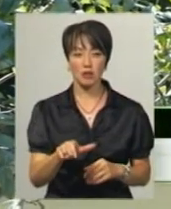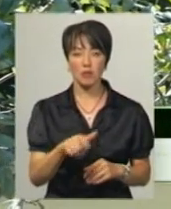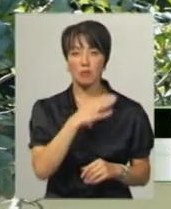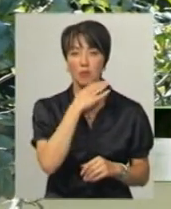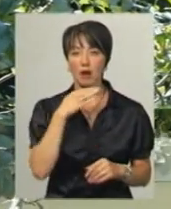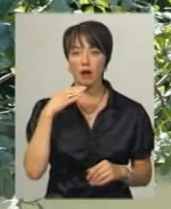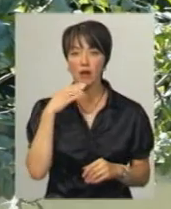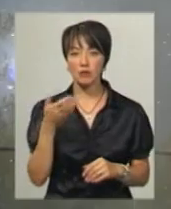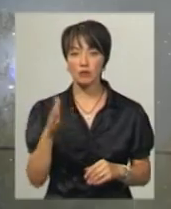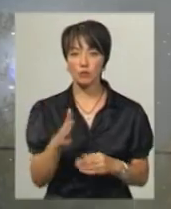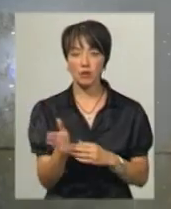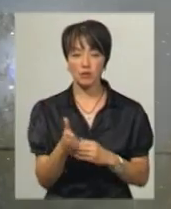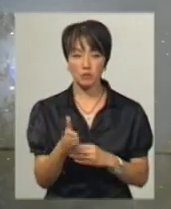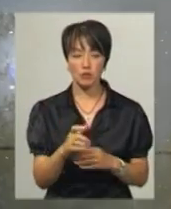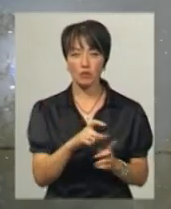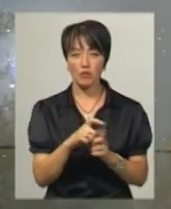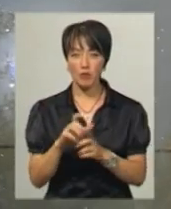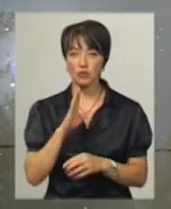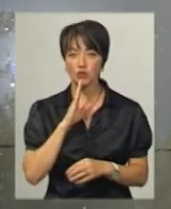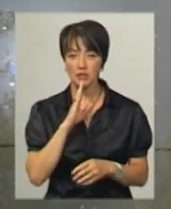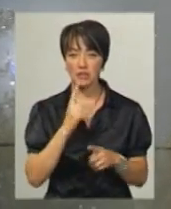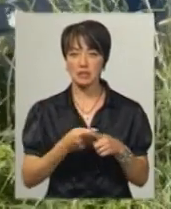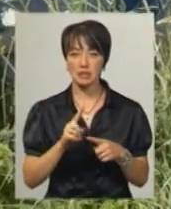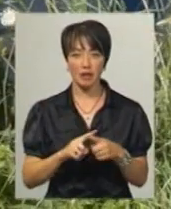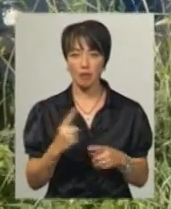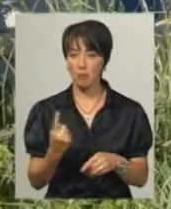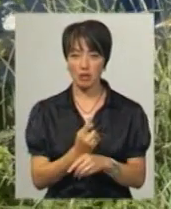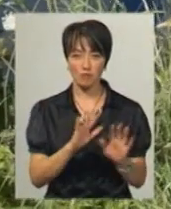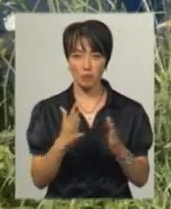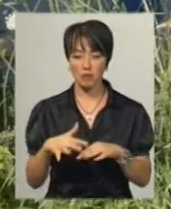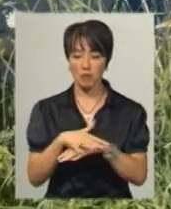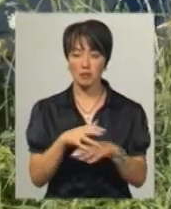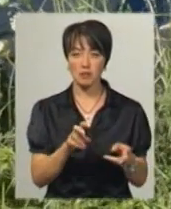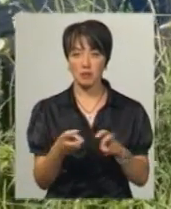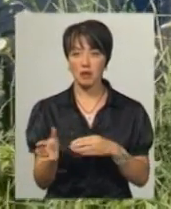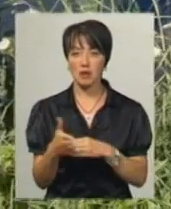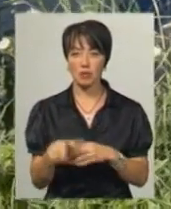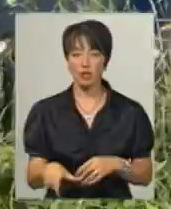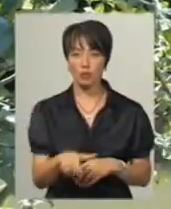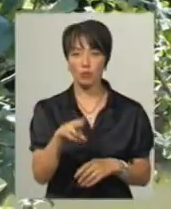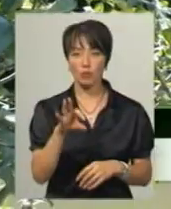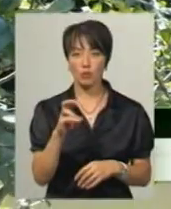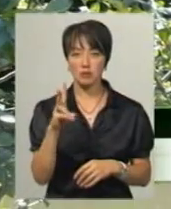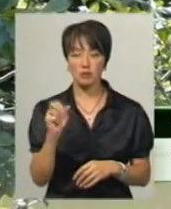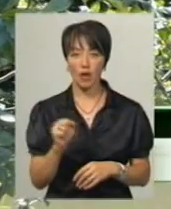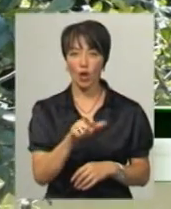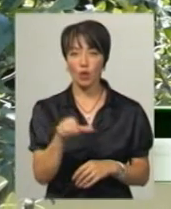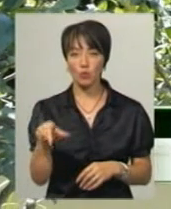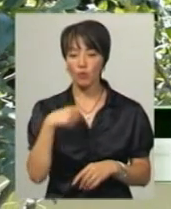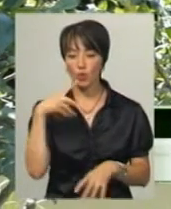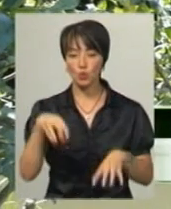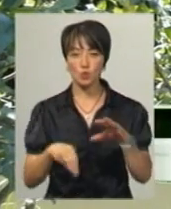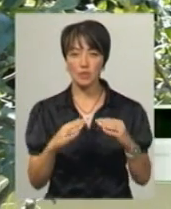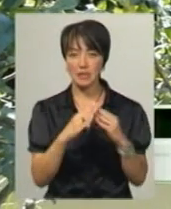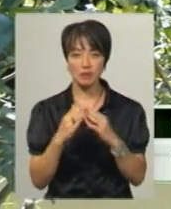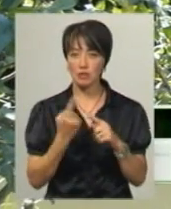дуже велика кількість риба. А словами Олена Кибалки, це вже не перший випадок масової гибелі риби на річці Плоски. Люди говорять, що це